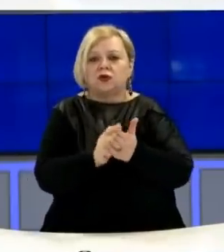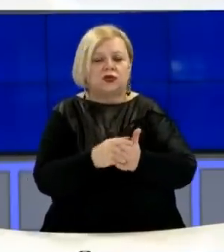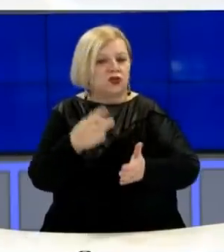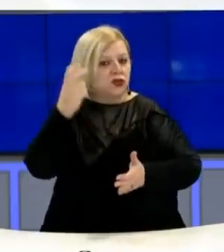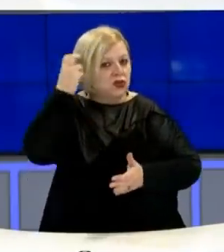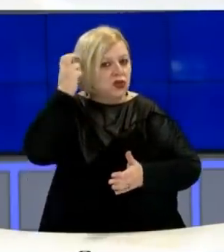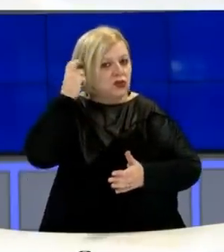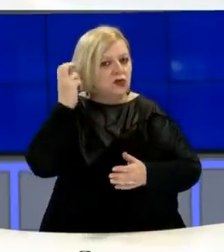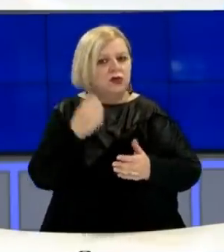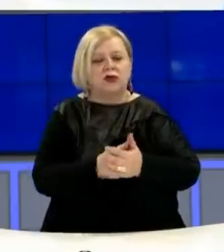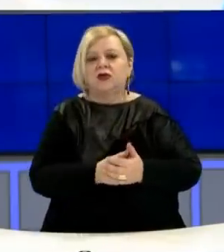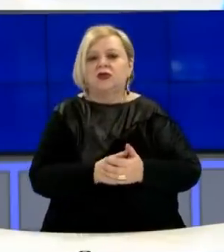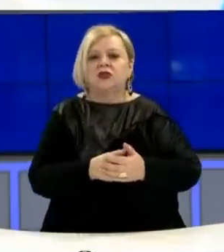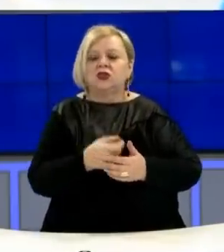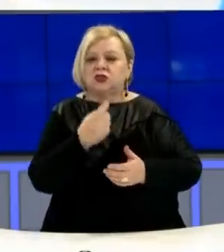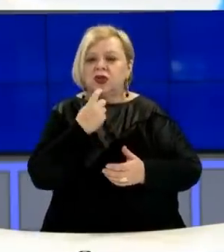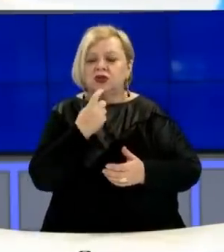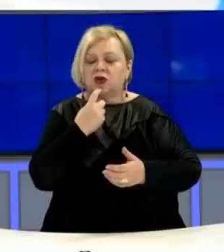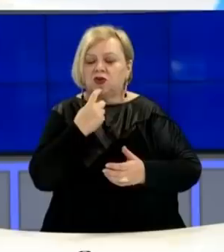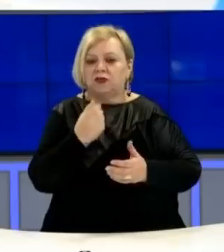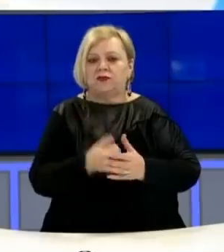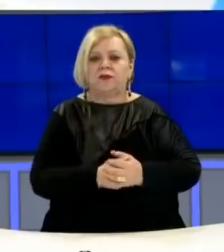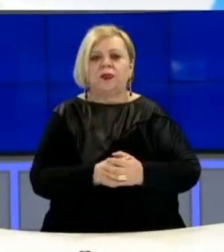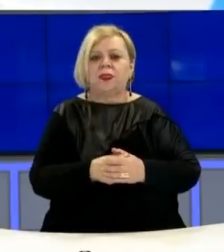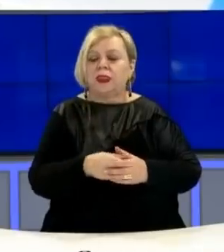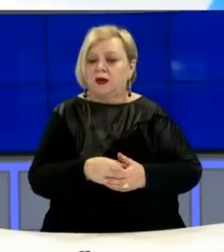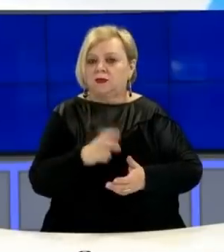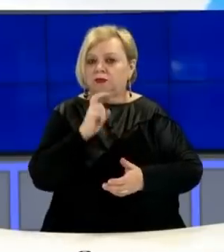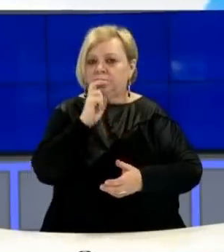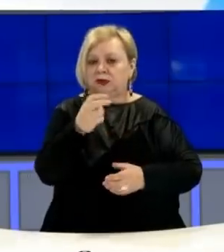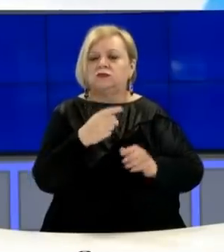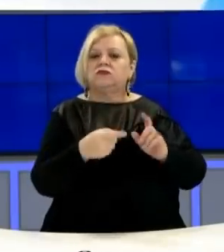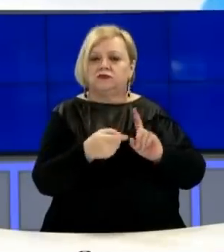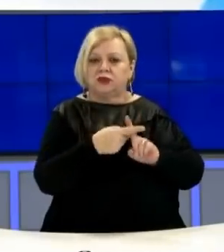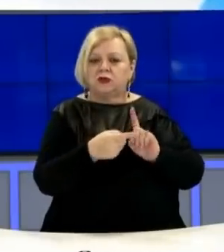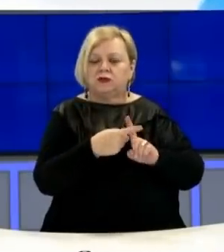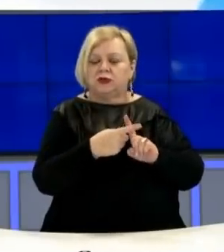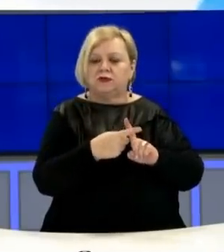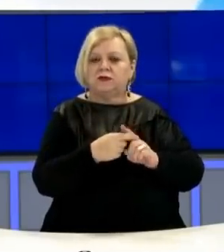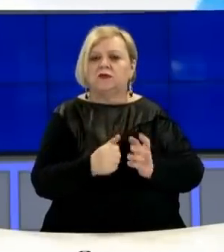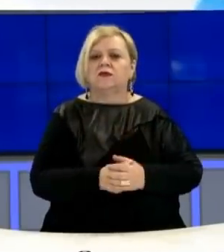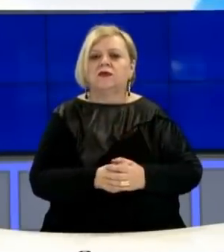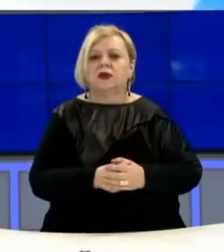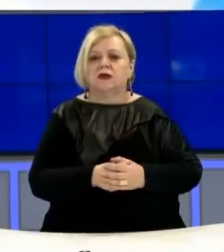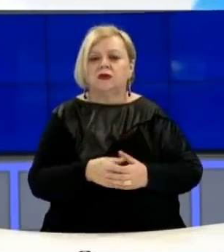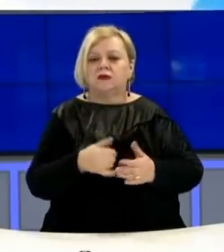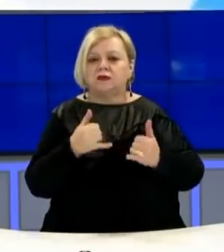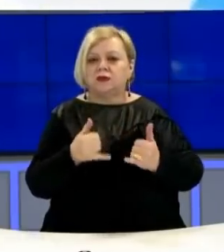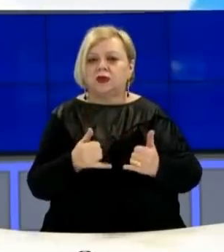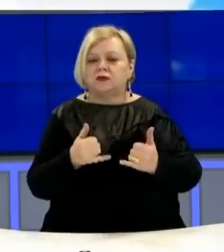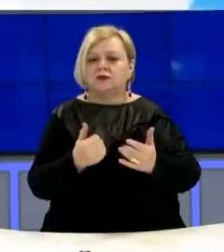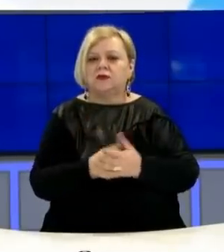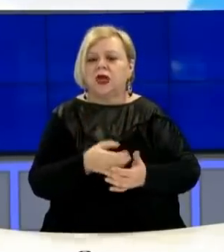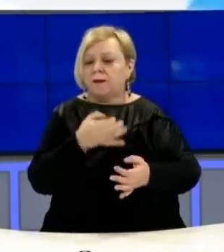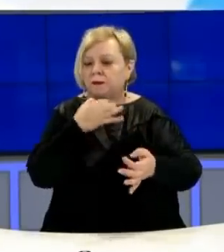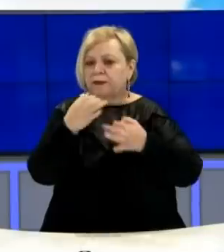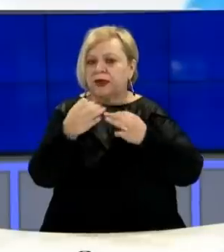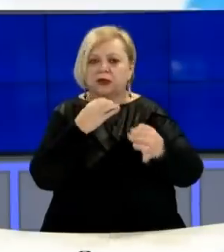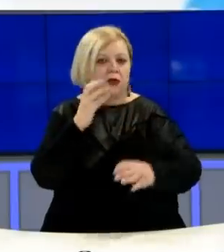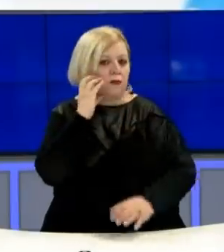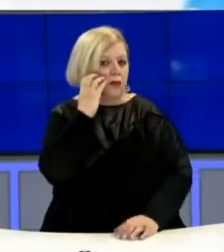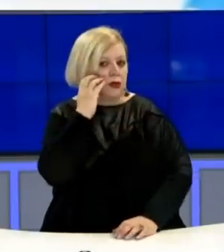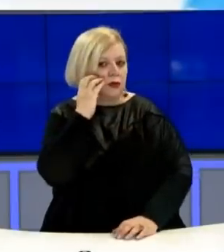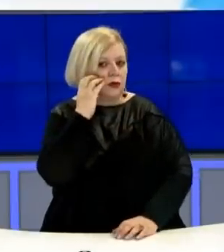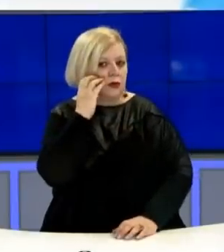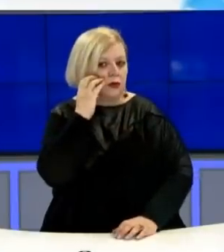-1999. Klokoqi i është përgjigjur pozitivisht ftesës e speciales dhe që do të merët në pytje në Belgjik në